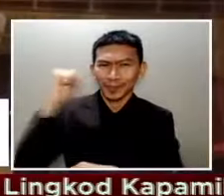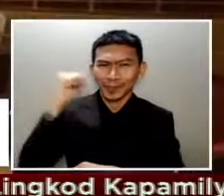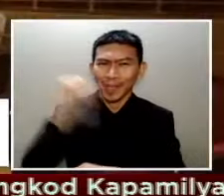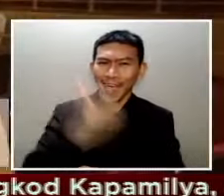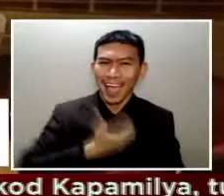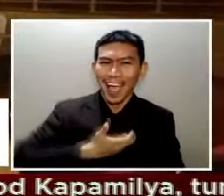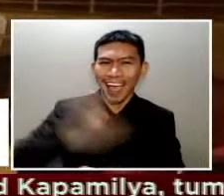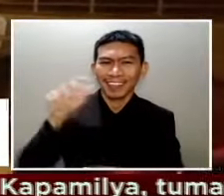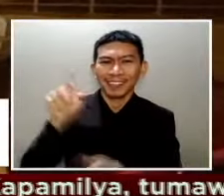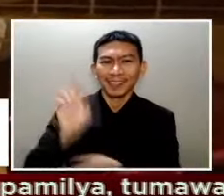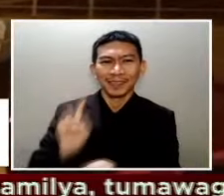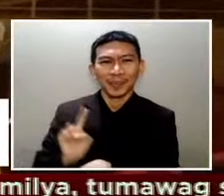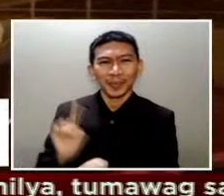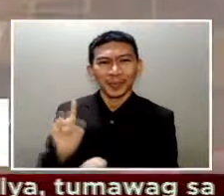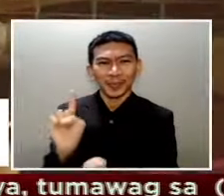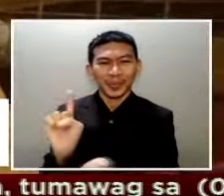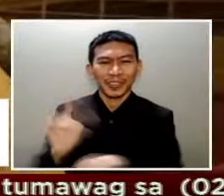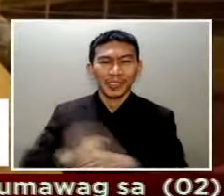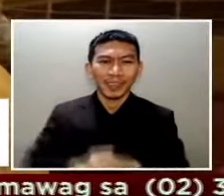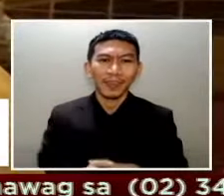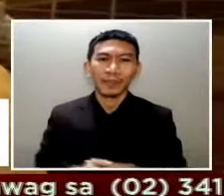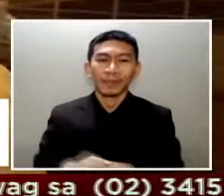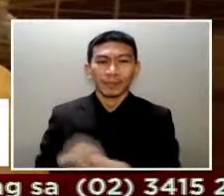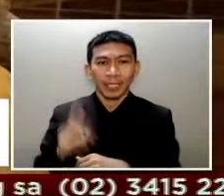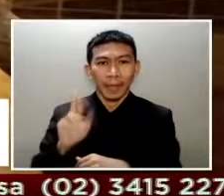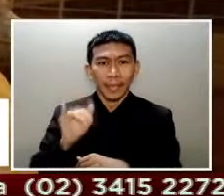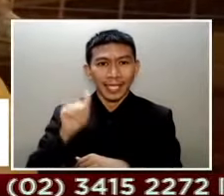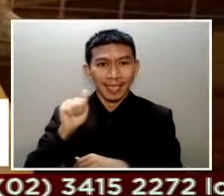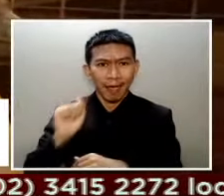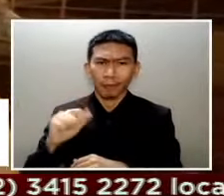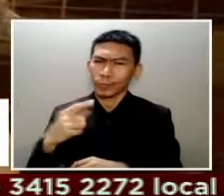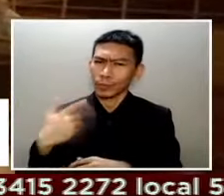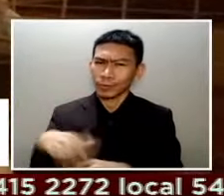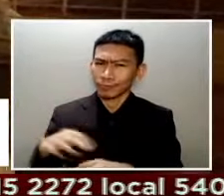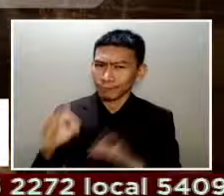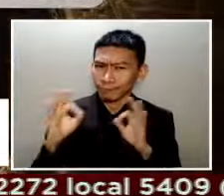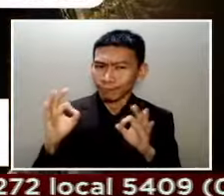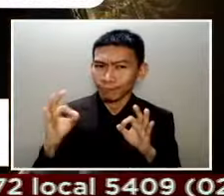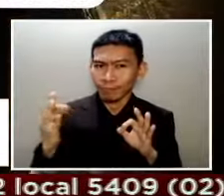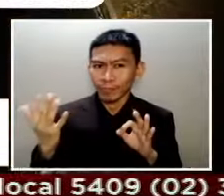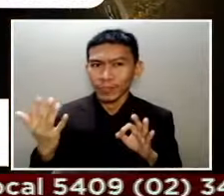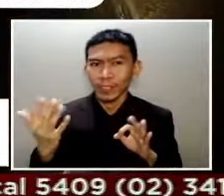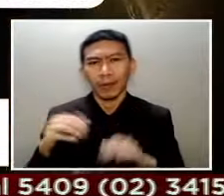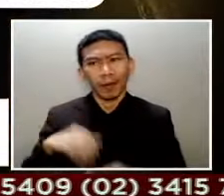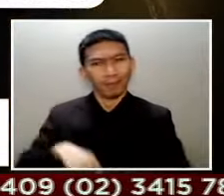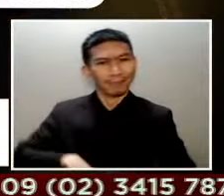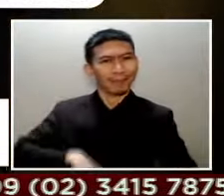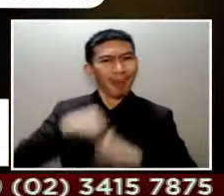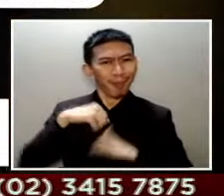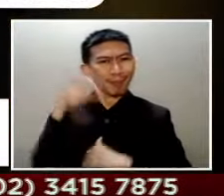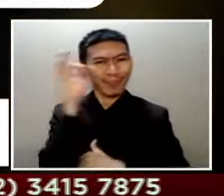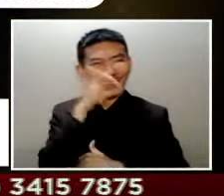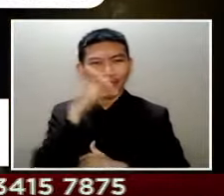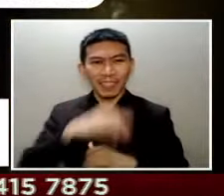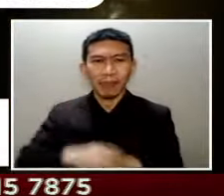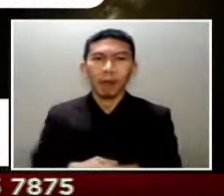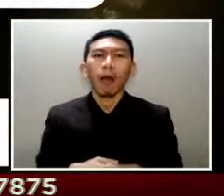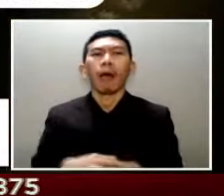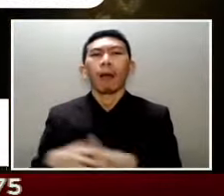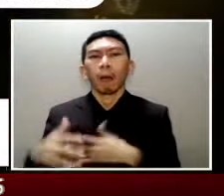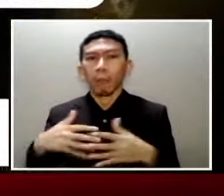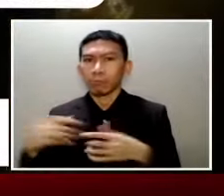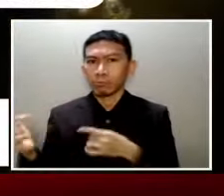Rabia is giving us a very good fight for making the Filipinos very proud. Ito'y sa kabila ng mainit na pinag